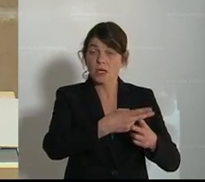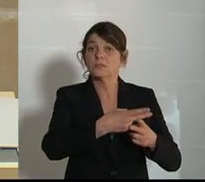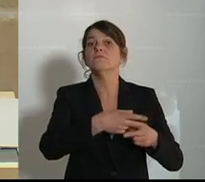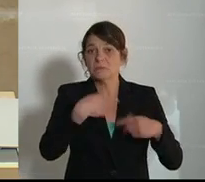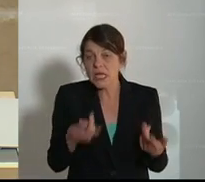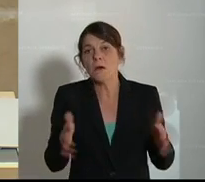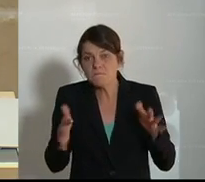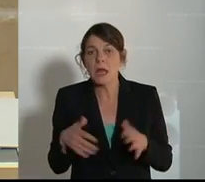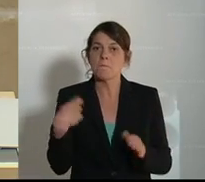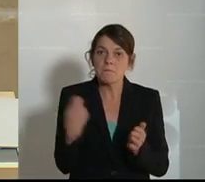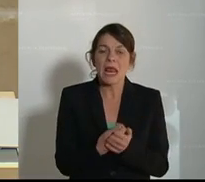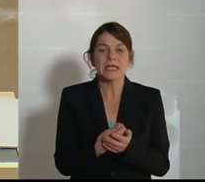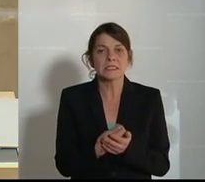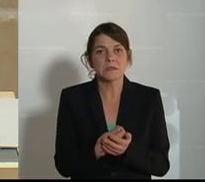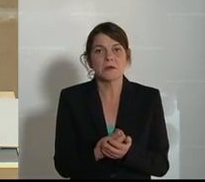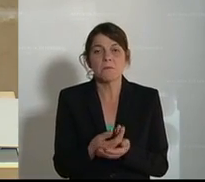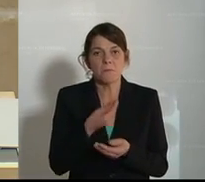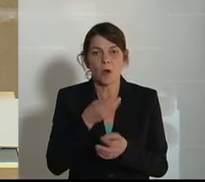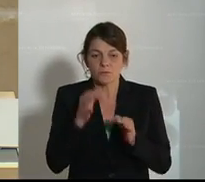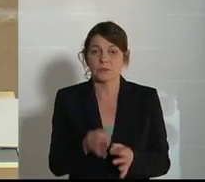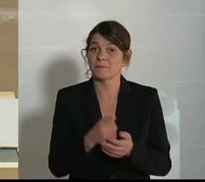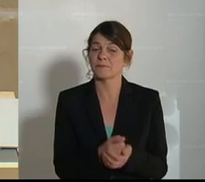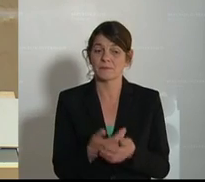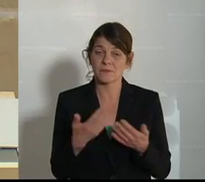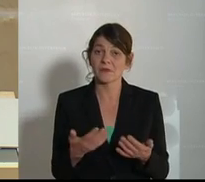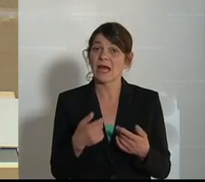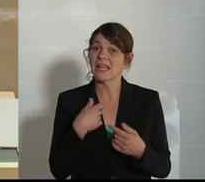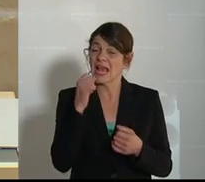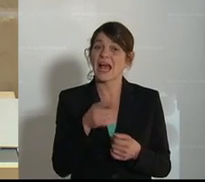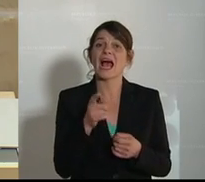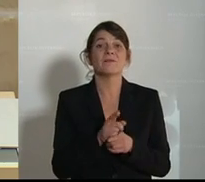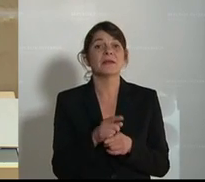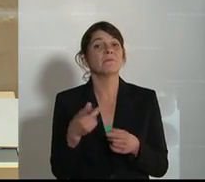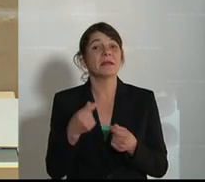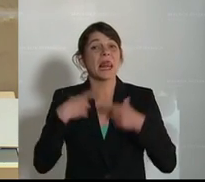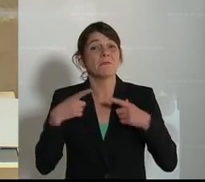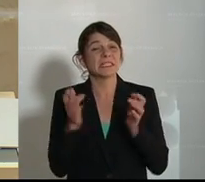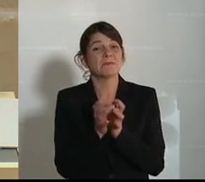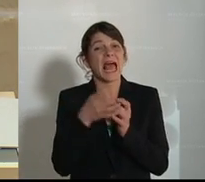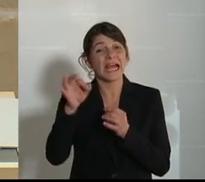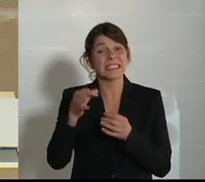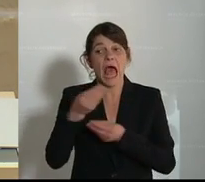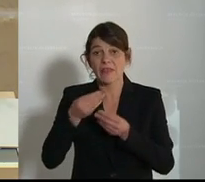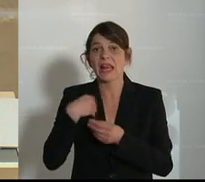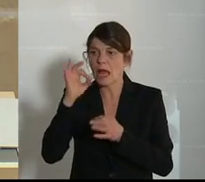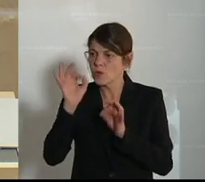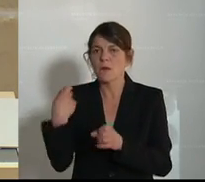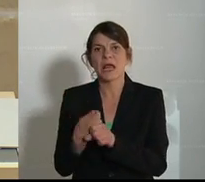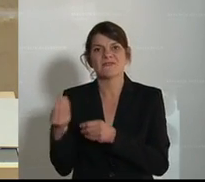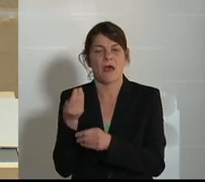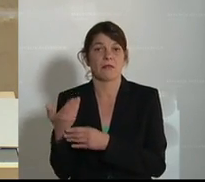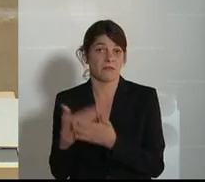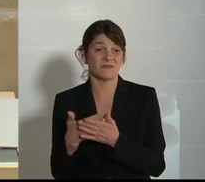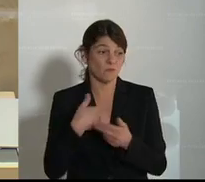halbwegs Preise in Österreich mit dem eigenen Lebensmitteleinzelhandel zu verhandeln. So paradox ist